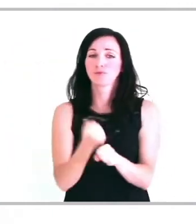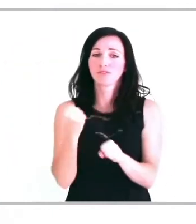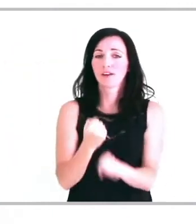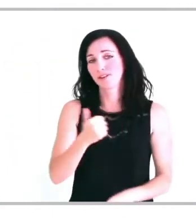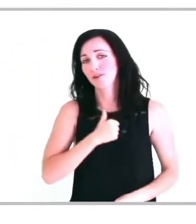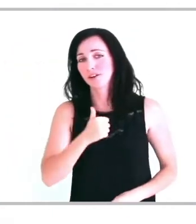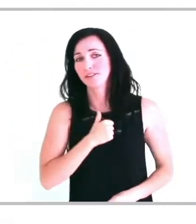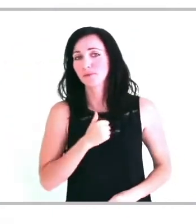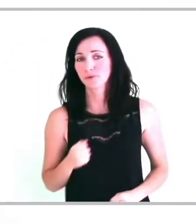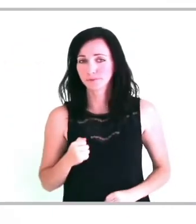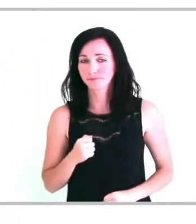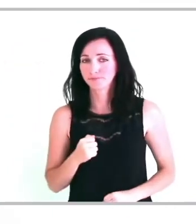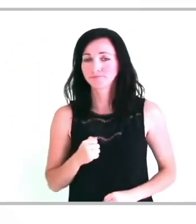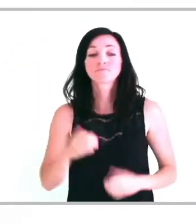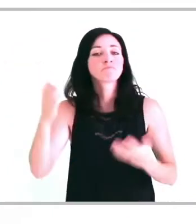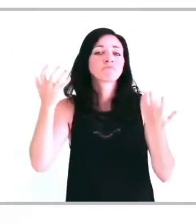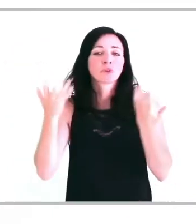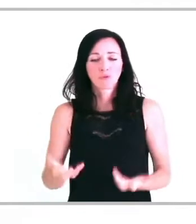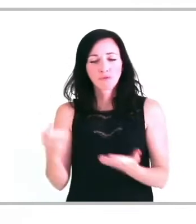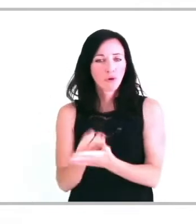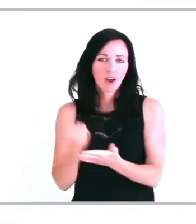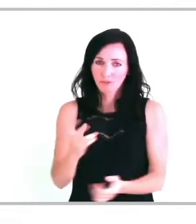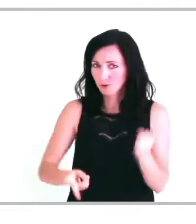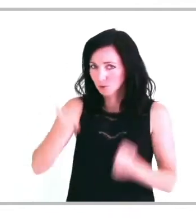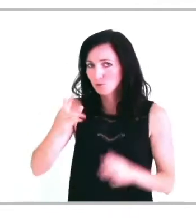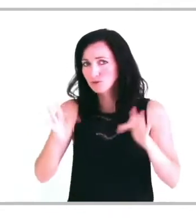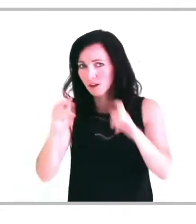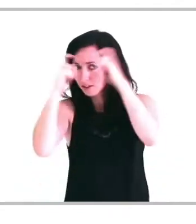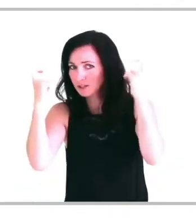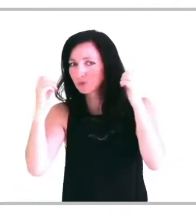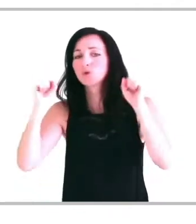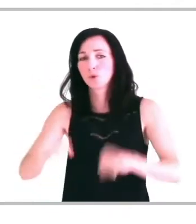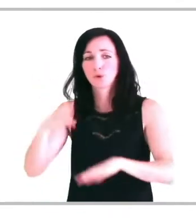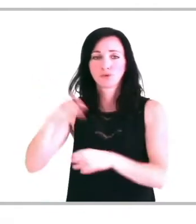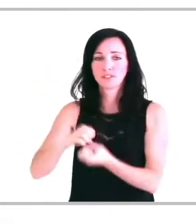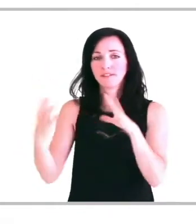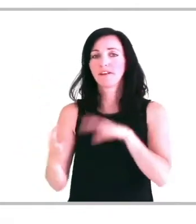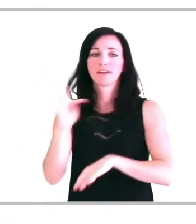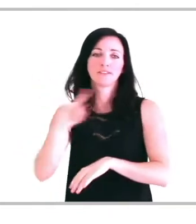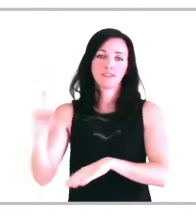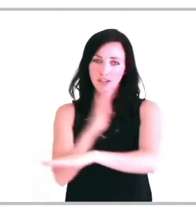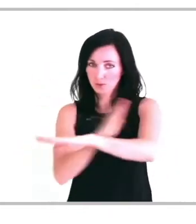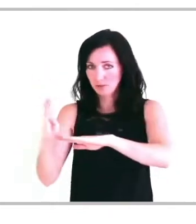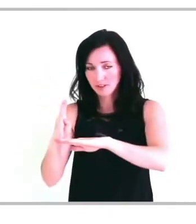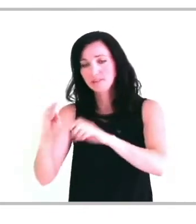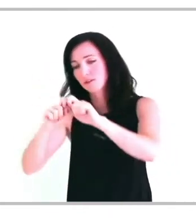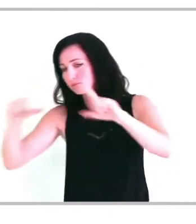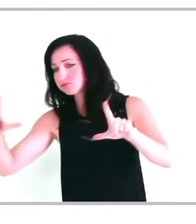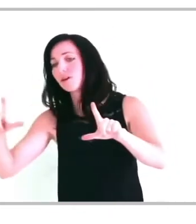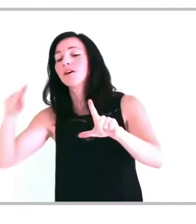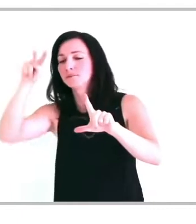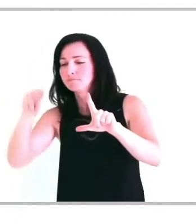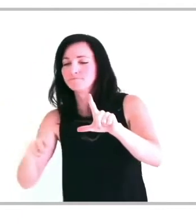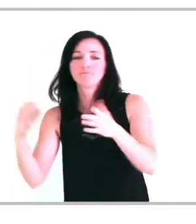l'incitation financière que si vous avez également le statut de travailleur indépendant. Pour plus d'informations sur ce statut, voir les